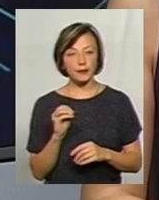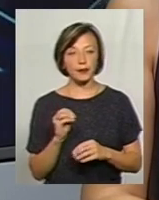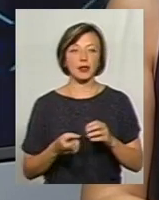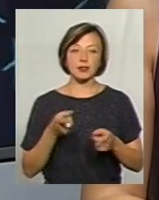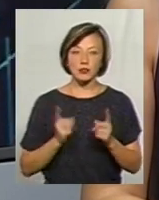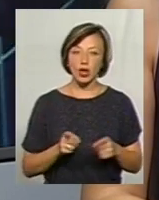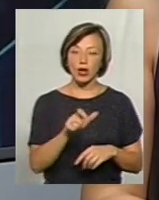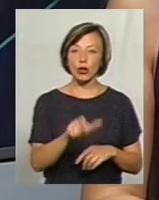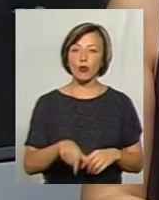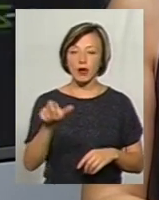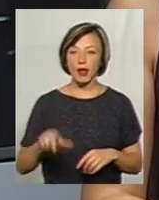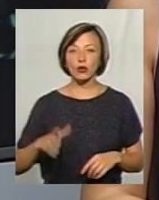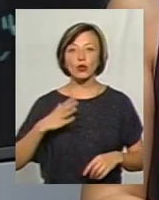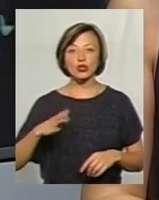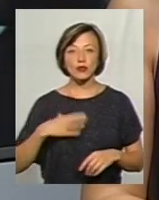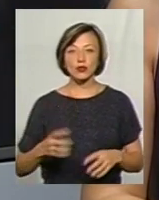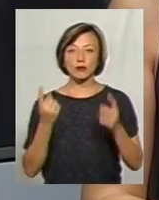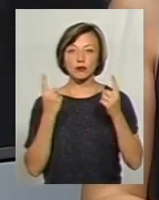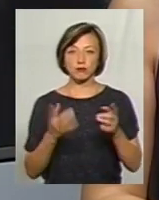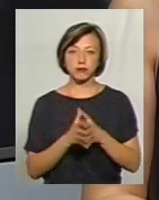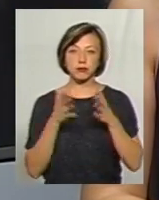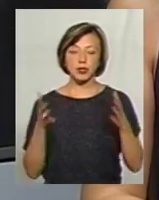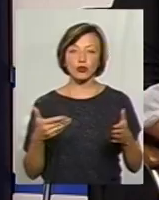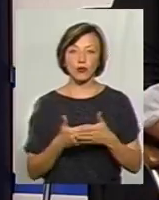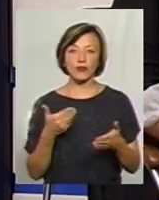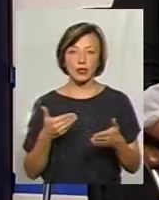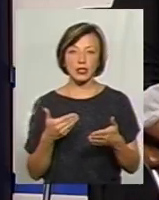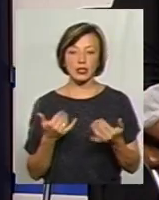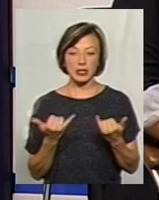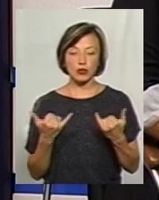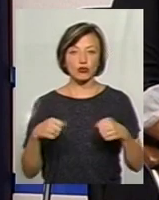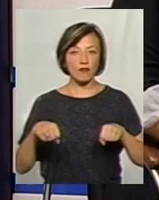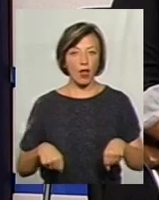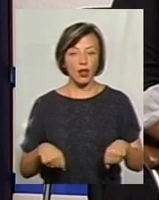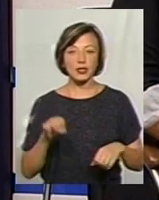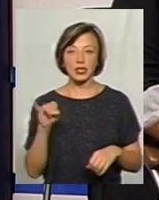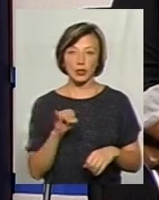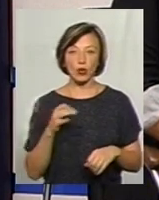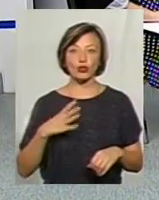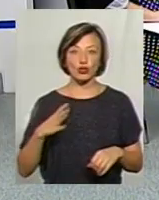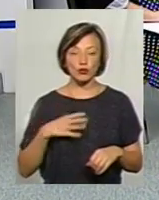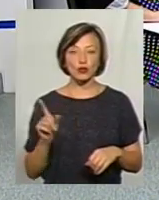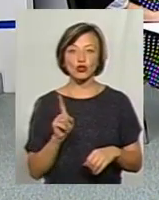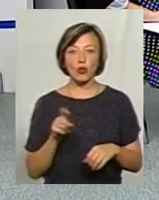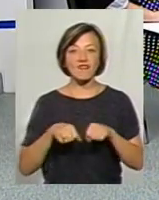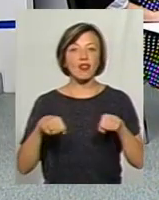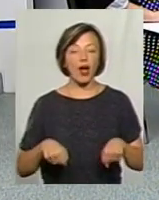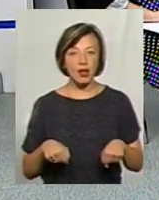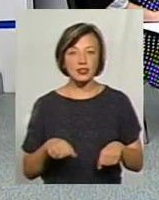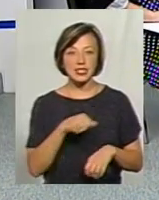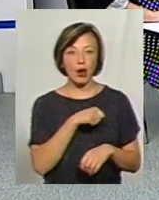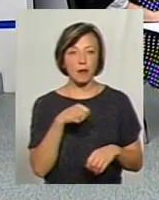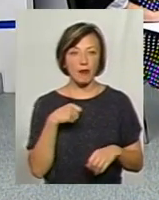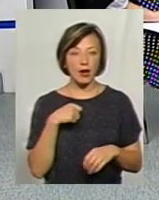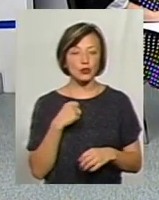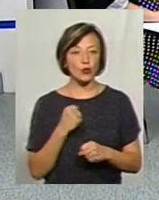звичайно, громадяни очікували значно більшого від нинішньої влади і очікували, що влада сама